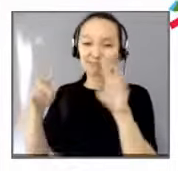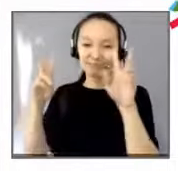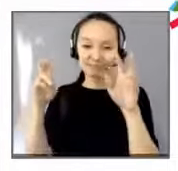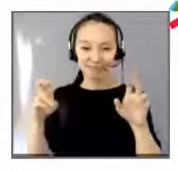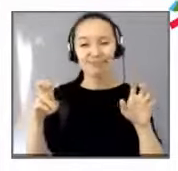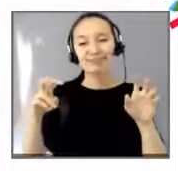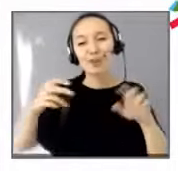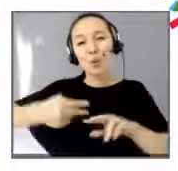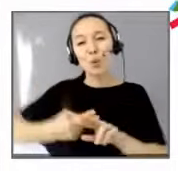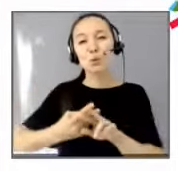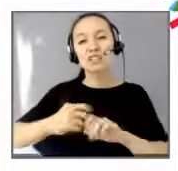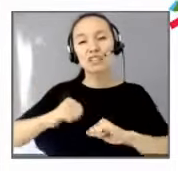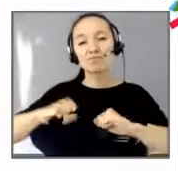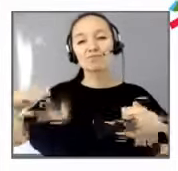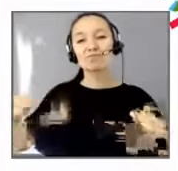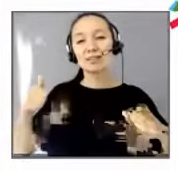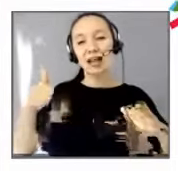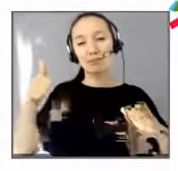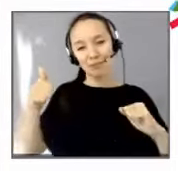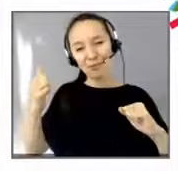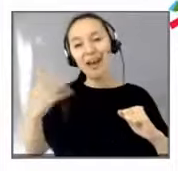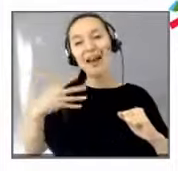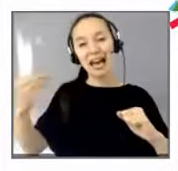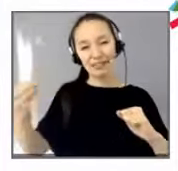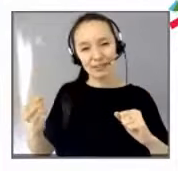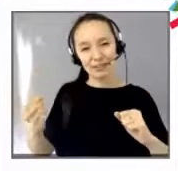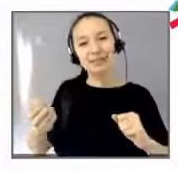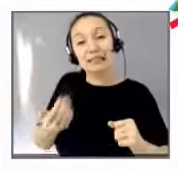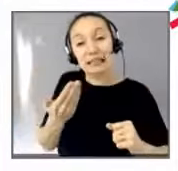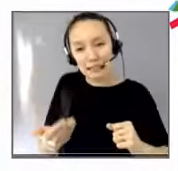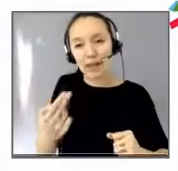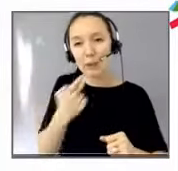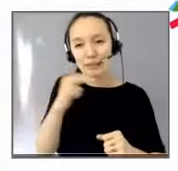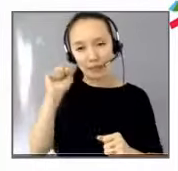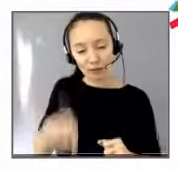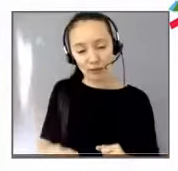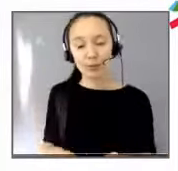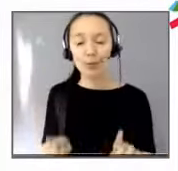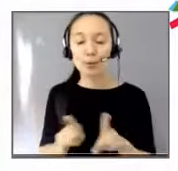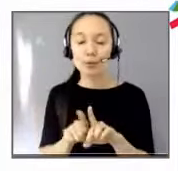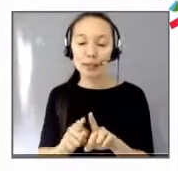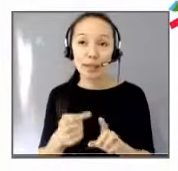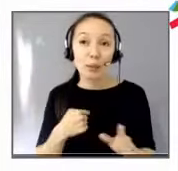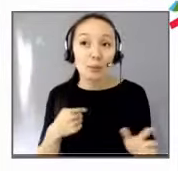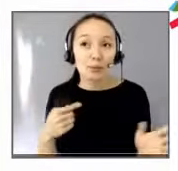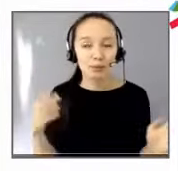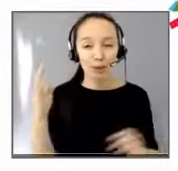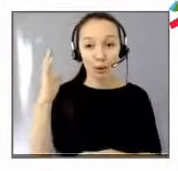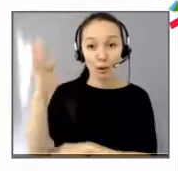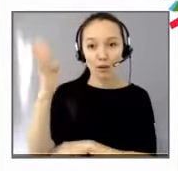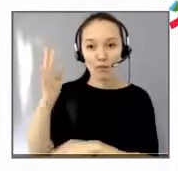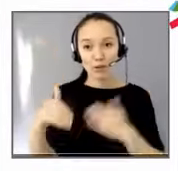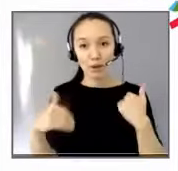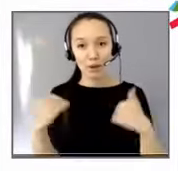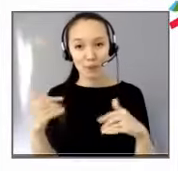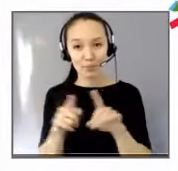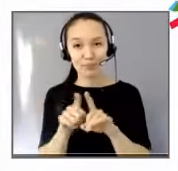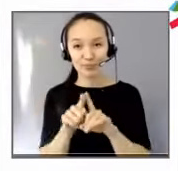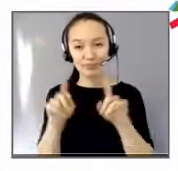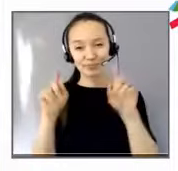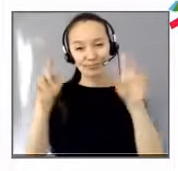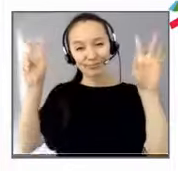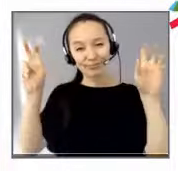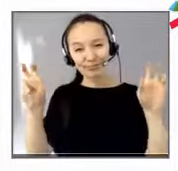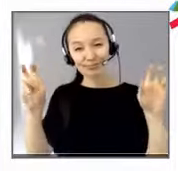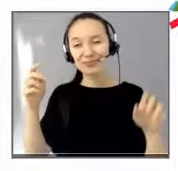Une belle conférence aussi avec les référents handicap où je retenirais quand même ce fameux optimisme pathologique.